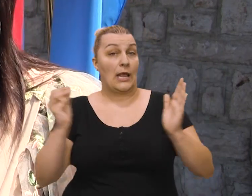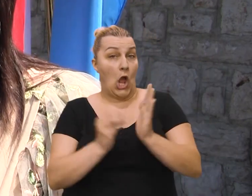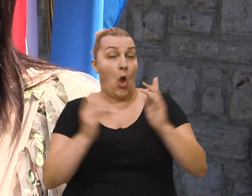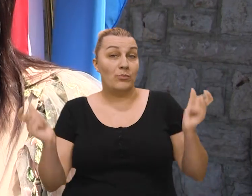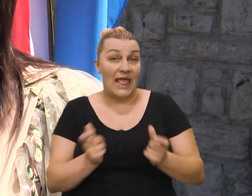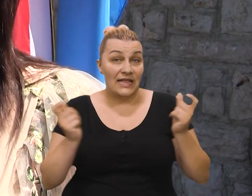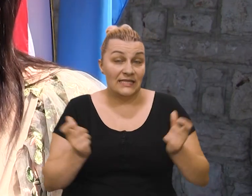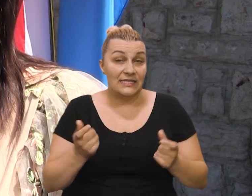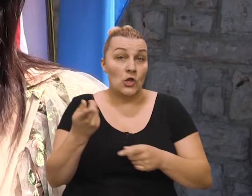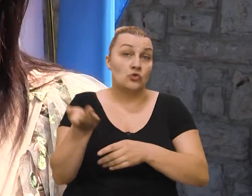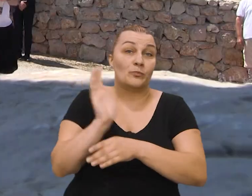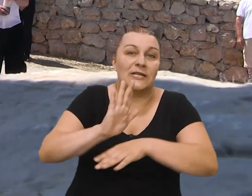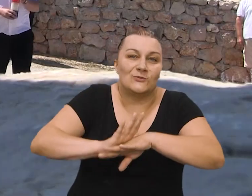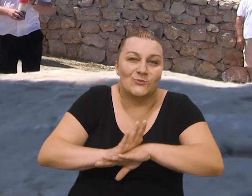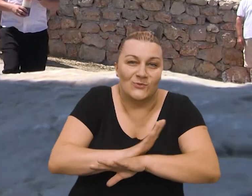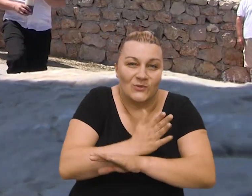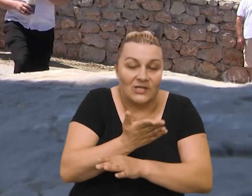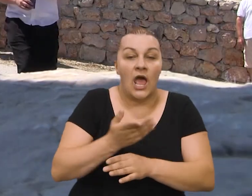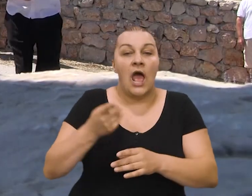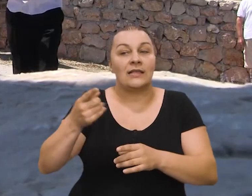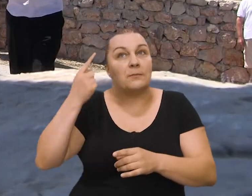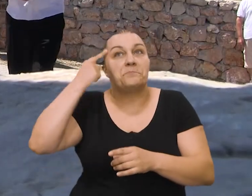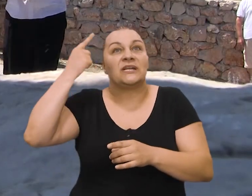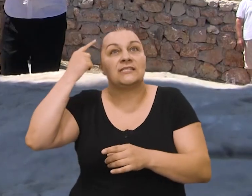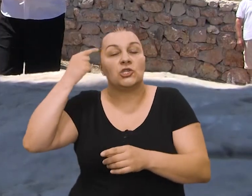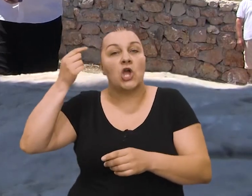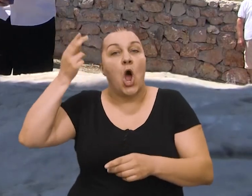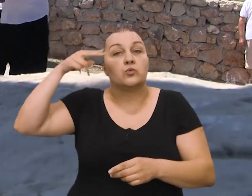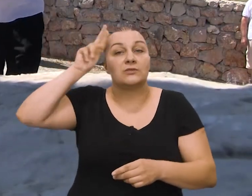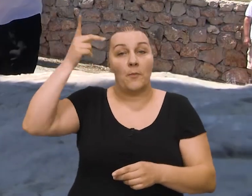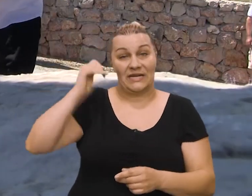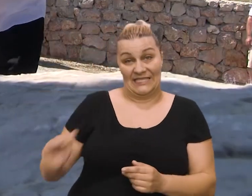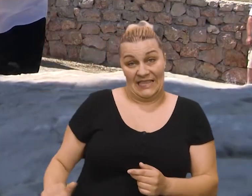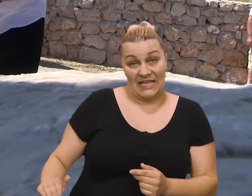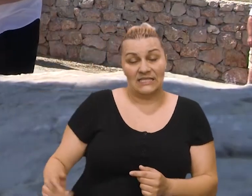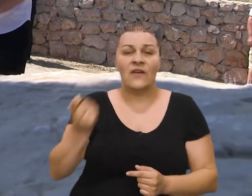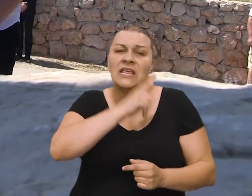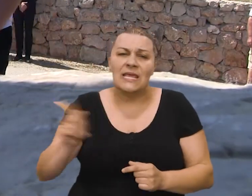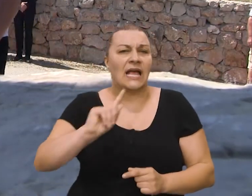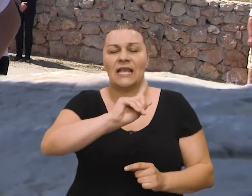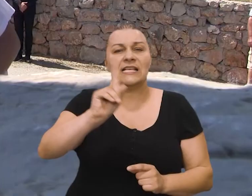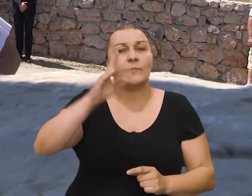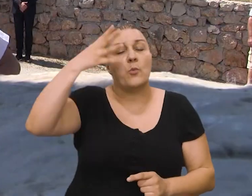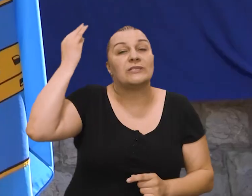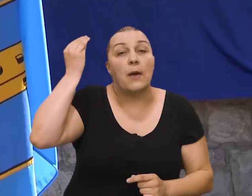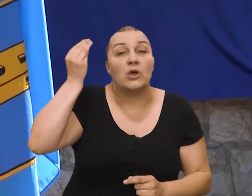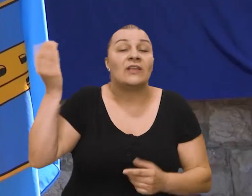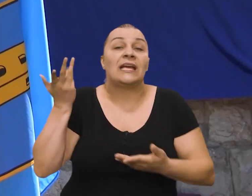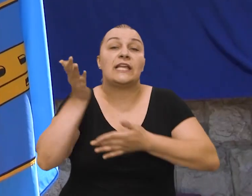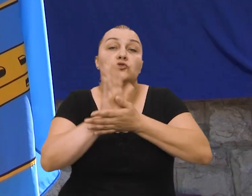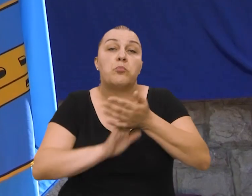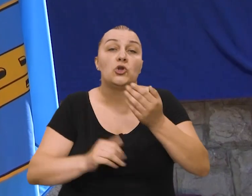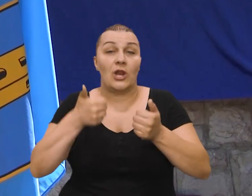velike obljetnice prisutne, da se vrati i ociraju uspomene iz vjetinstva i nikada ne smijemo zaboraviti